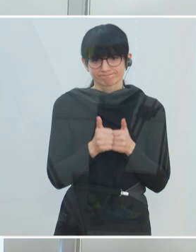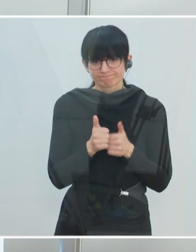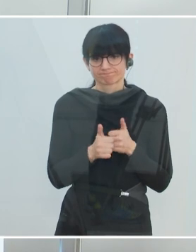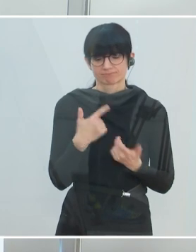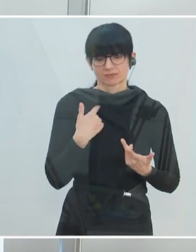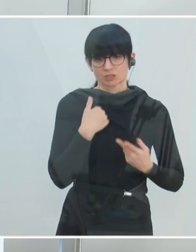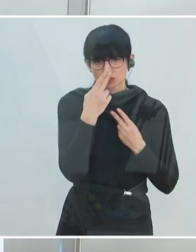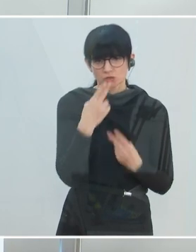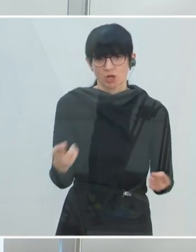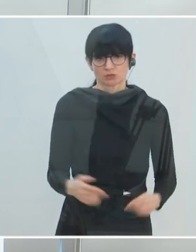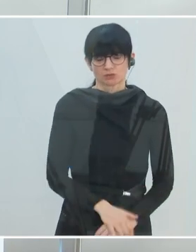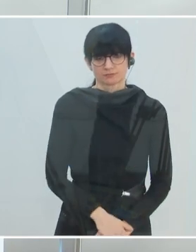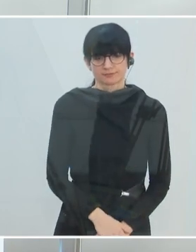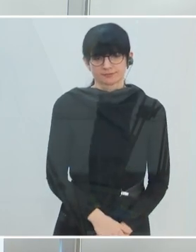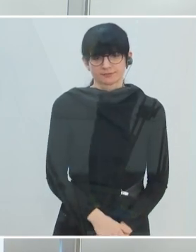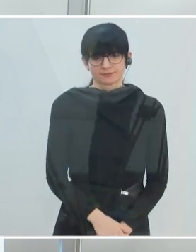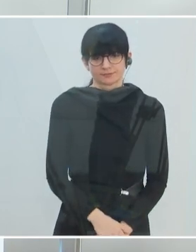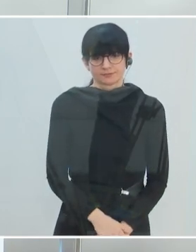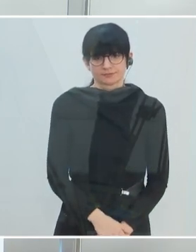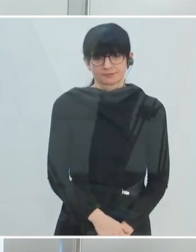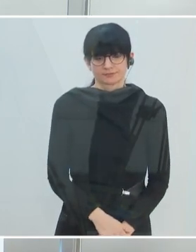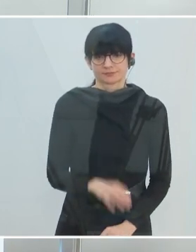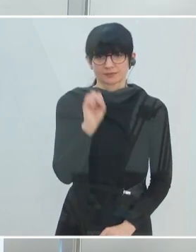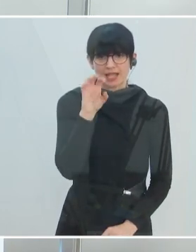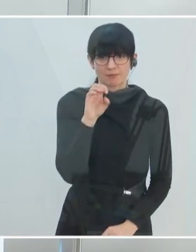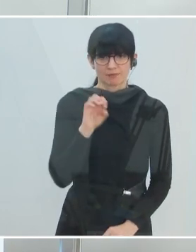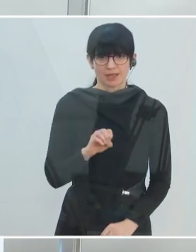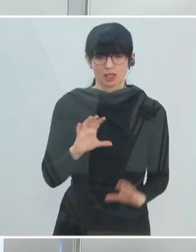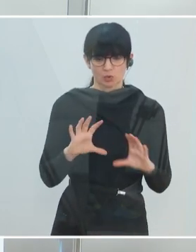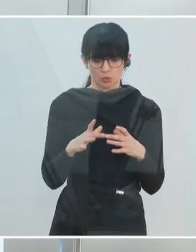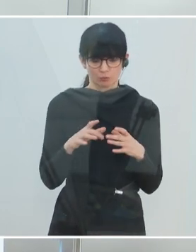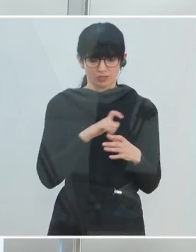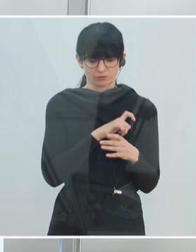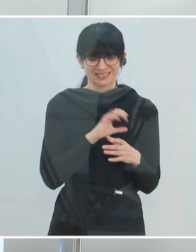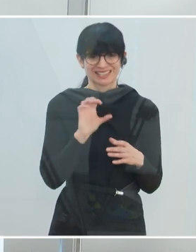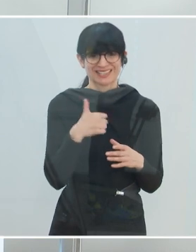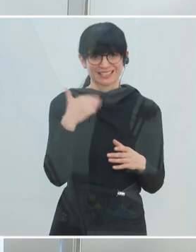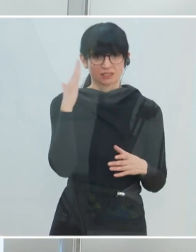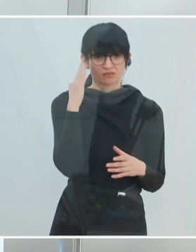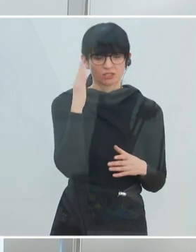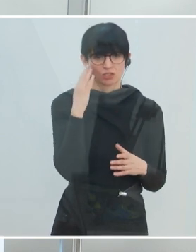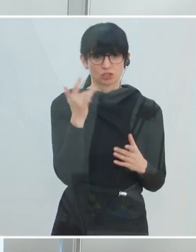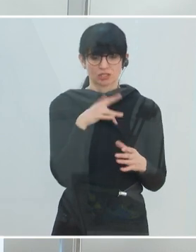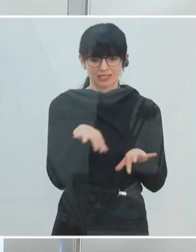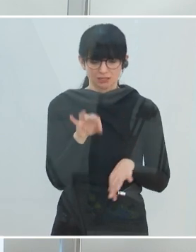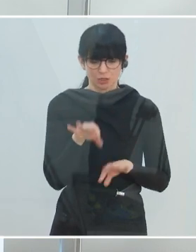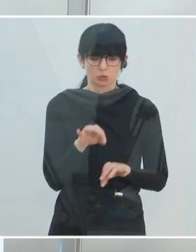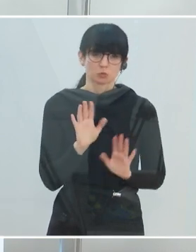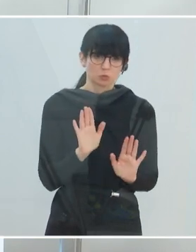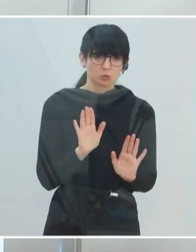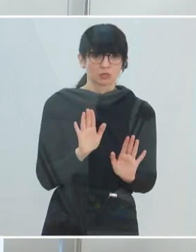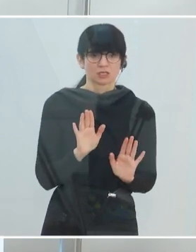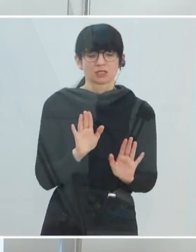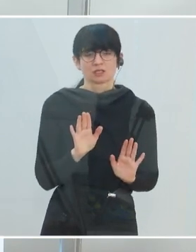was gar nicht so einfach ist. Und die Ampelkommission war eine erste wissenschaftliche, sehr profunde Analyse. Ich schätze